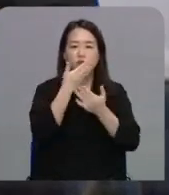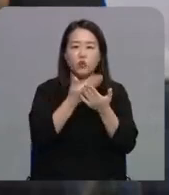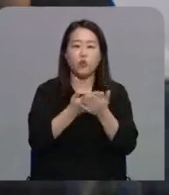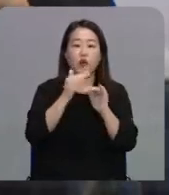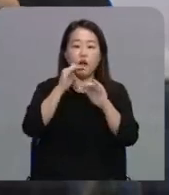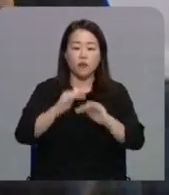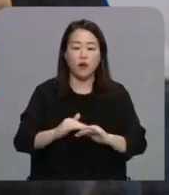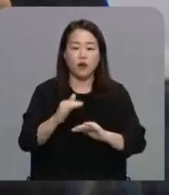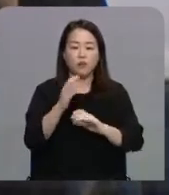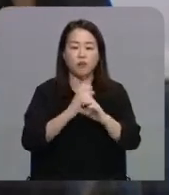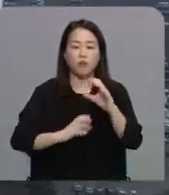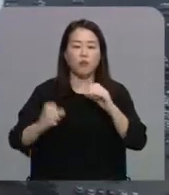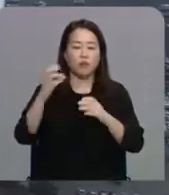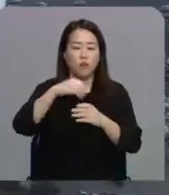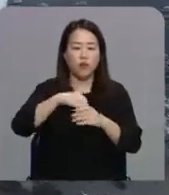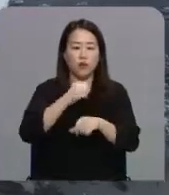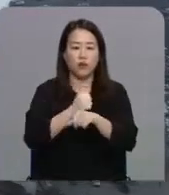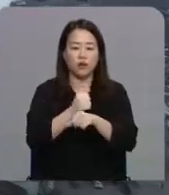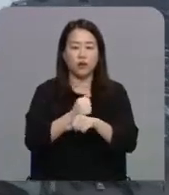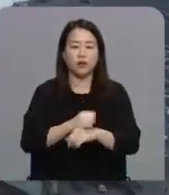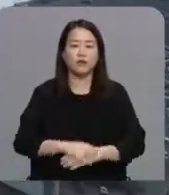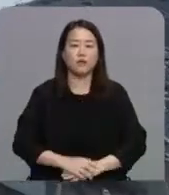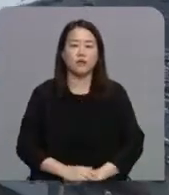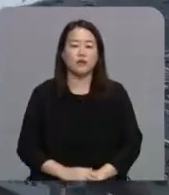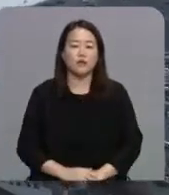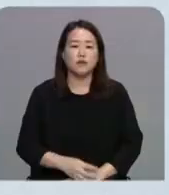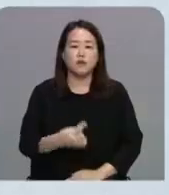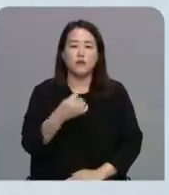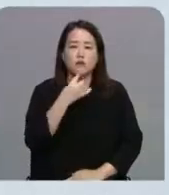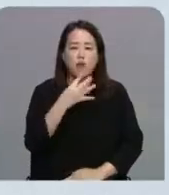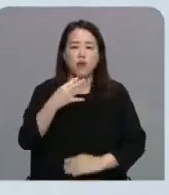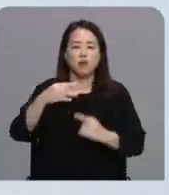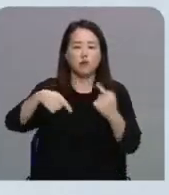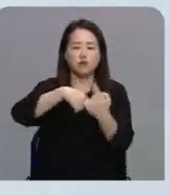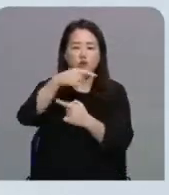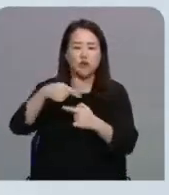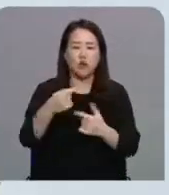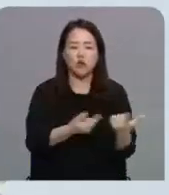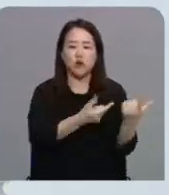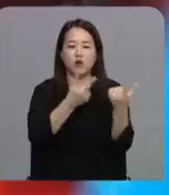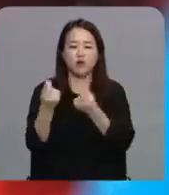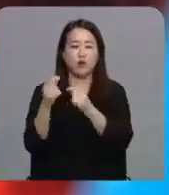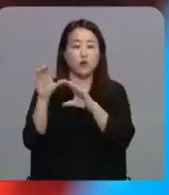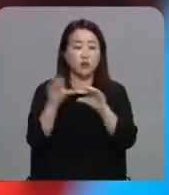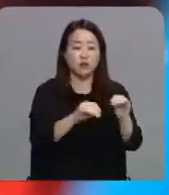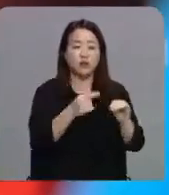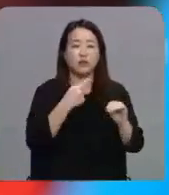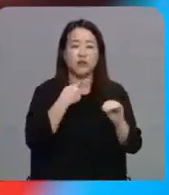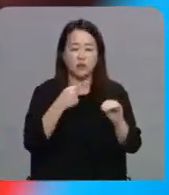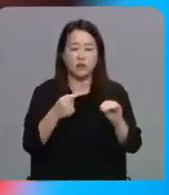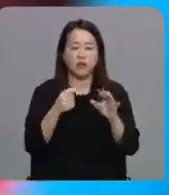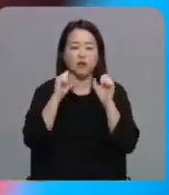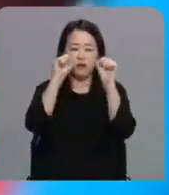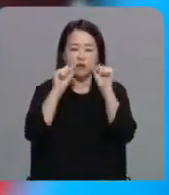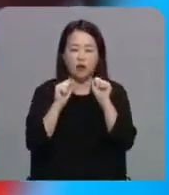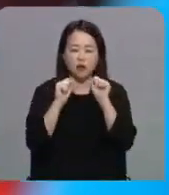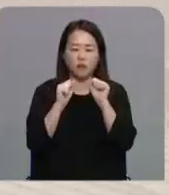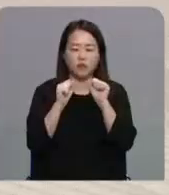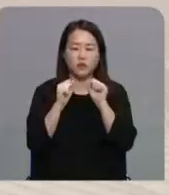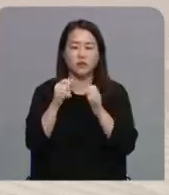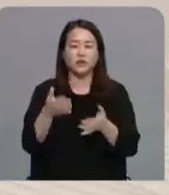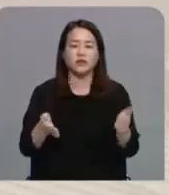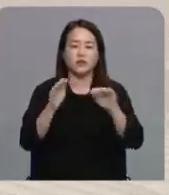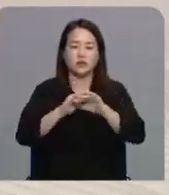수칙을 추가로 보완해서... 다만 운영이 전면 금지됐던 스키장 등 겨울 스포츠 시설은 저녁